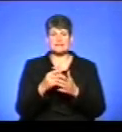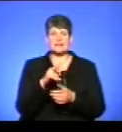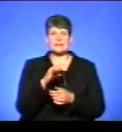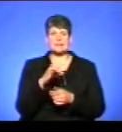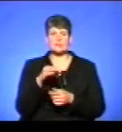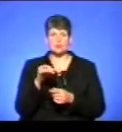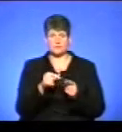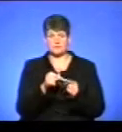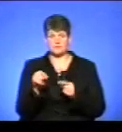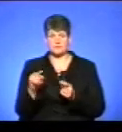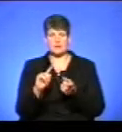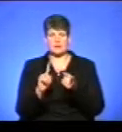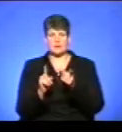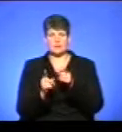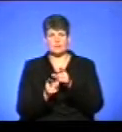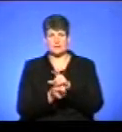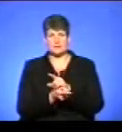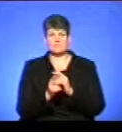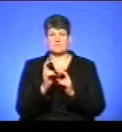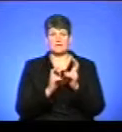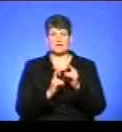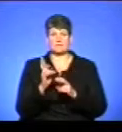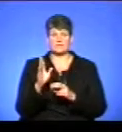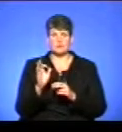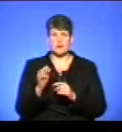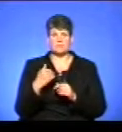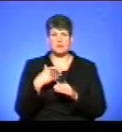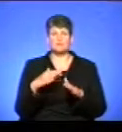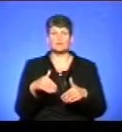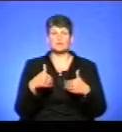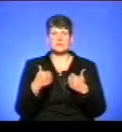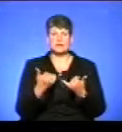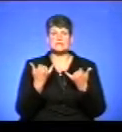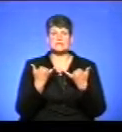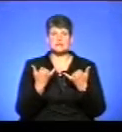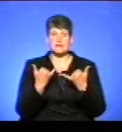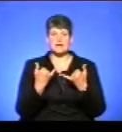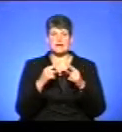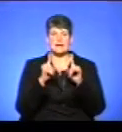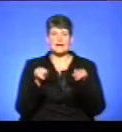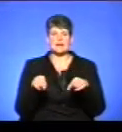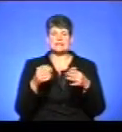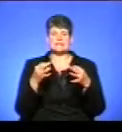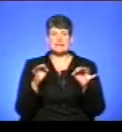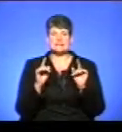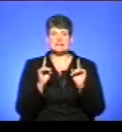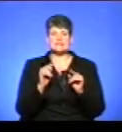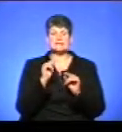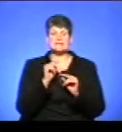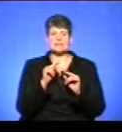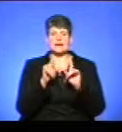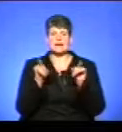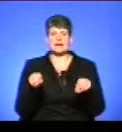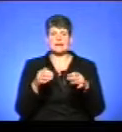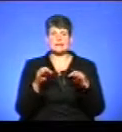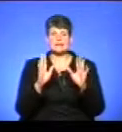місяця перетворений з закладу в підприємство. І ми подали зараз ліцензію, і тільки ця ліцензія нам